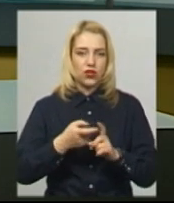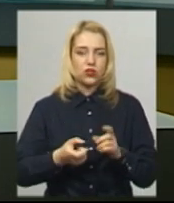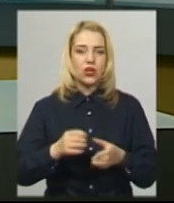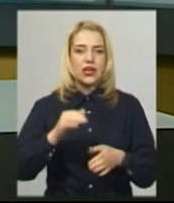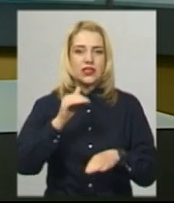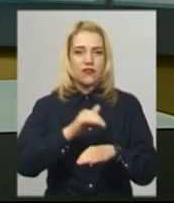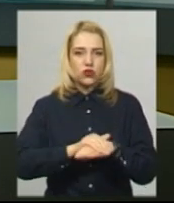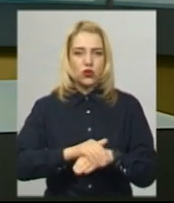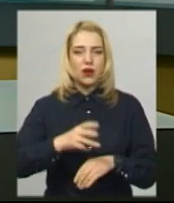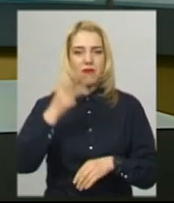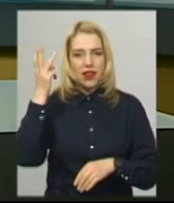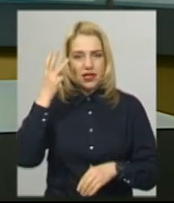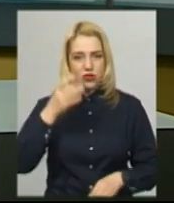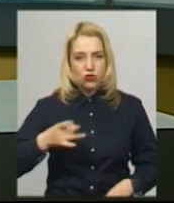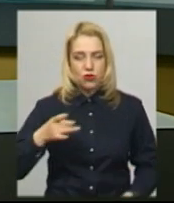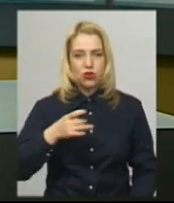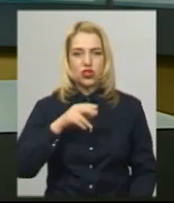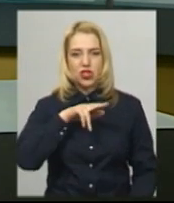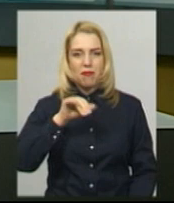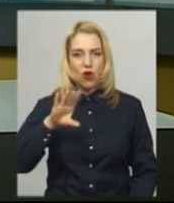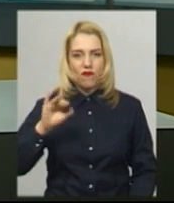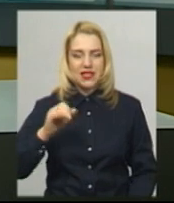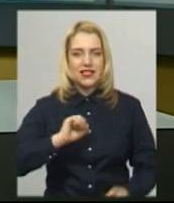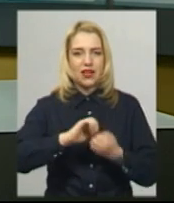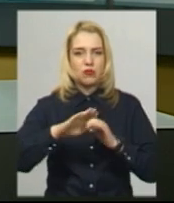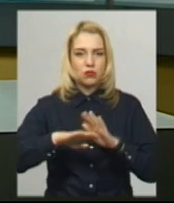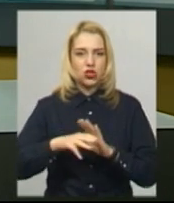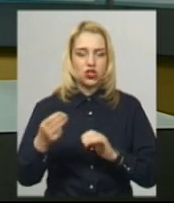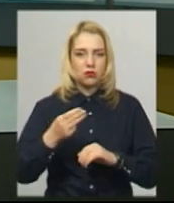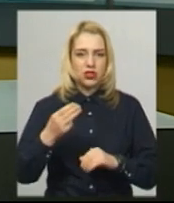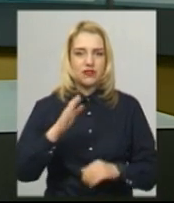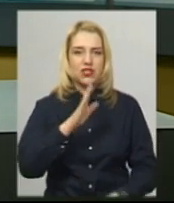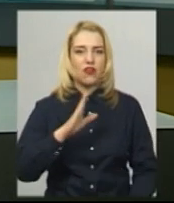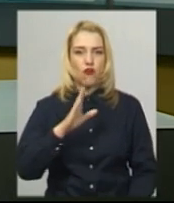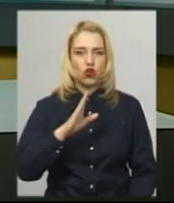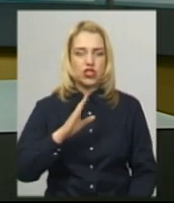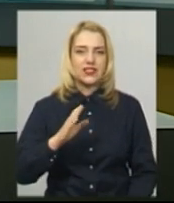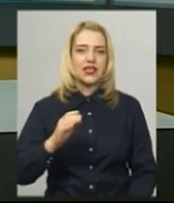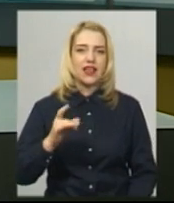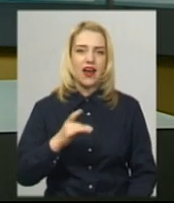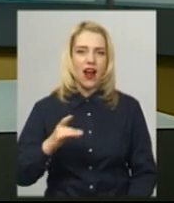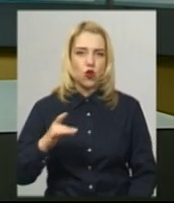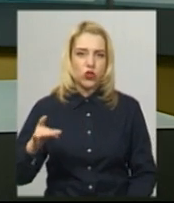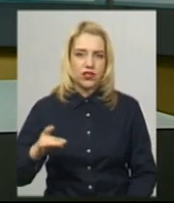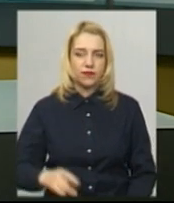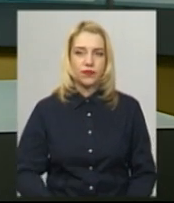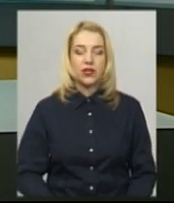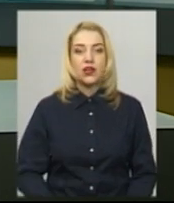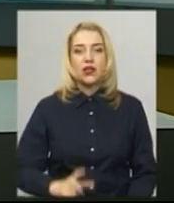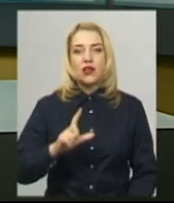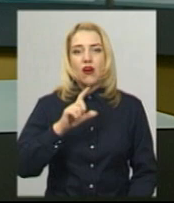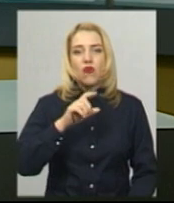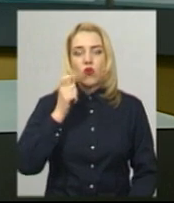Хмельницькому, Чемеровецькому, Шепетівському, Кам'янець-Подільському та Волочийському районах. В Україні за